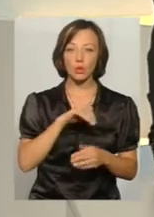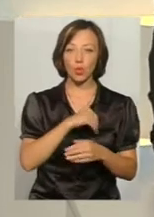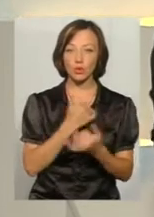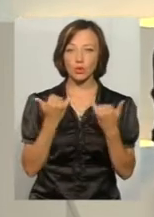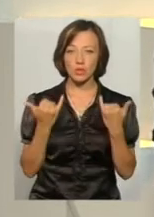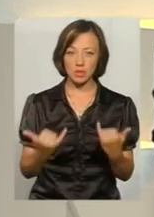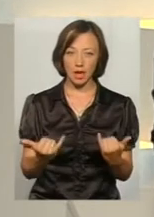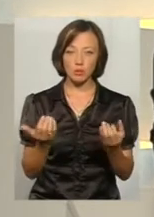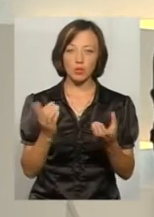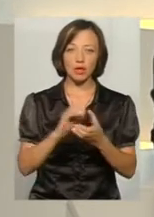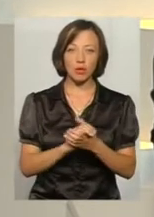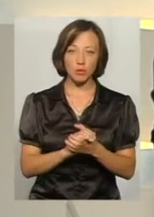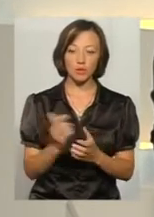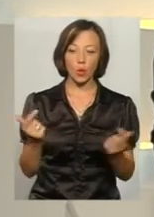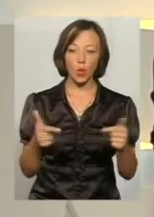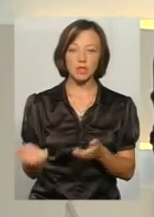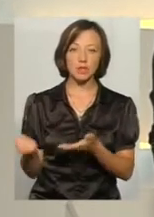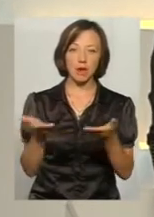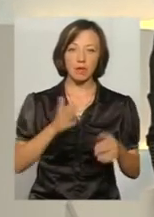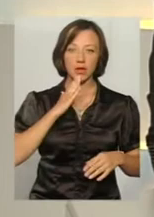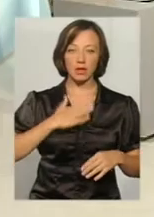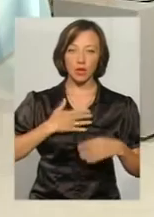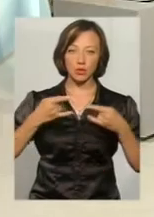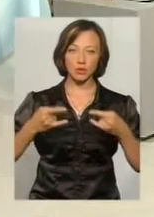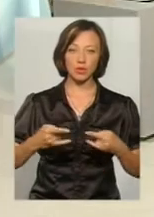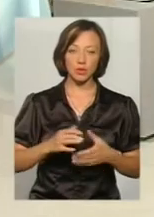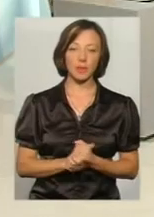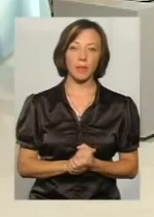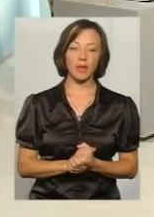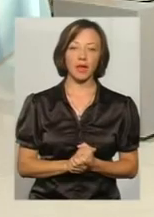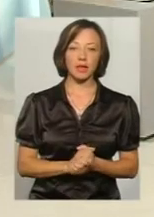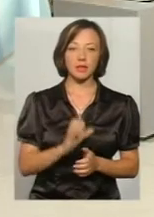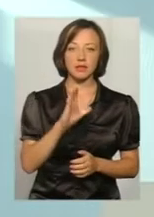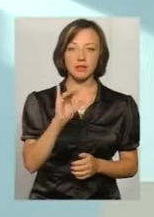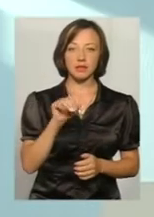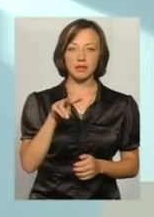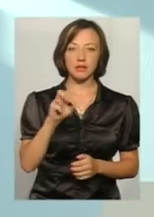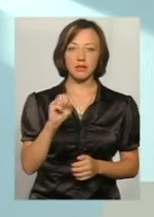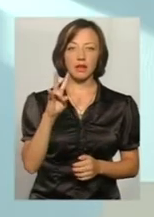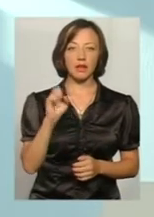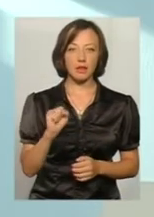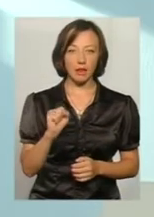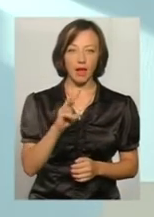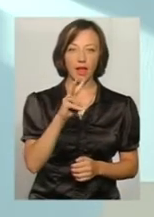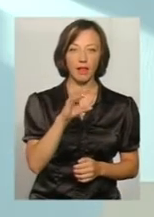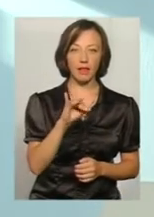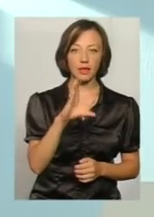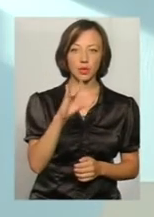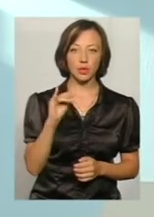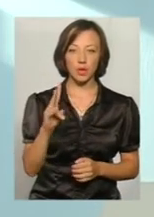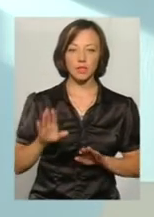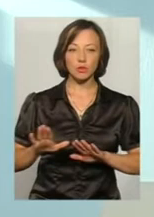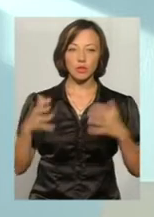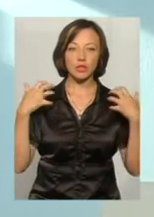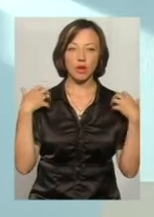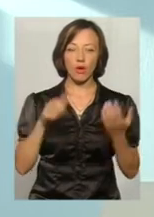зараз вас познайомити з гостями нашої студії. У нас сьогодні у студії пані Світлана Лисюк, заступник начальника головного територіального